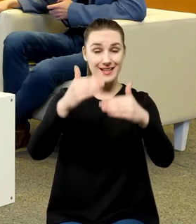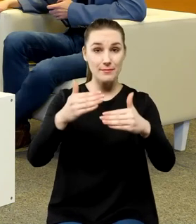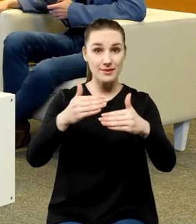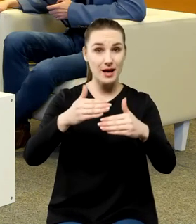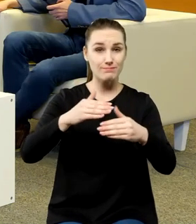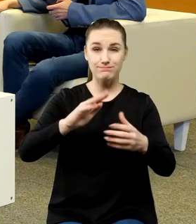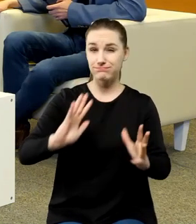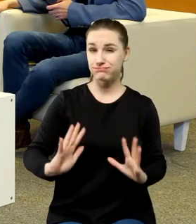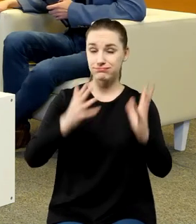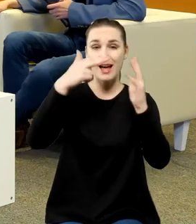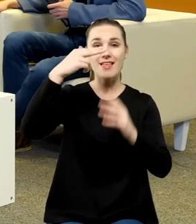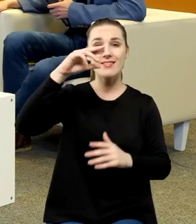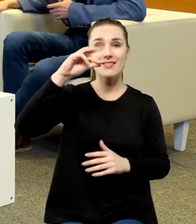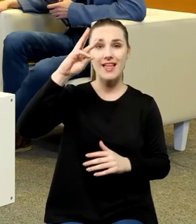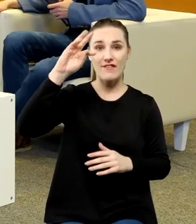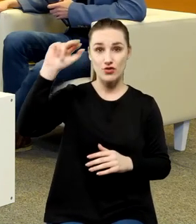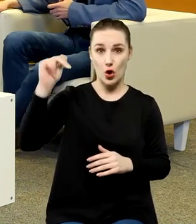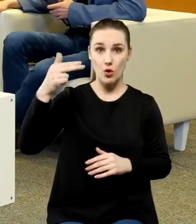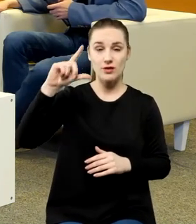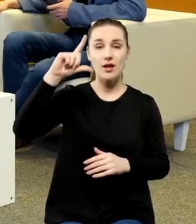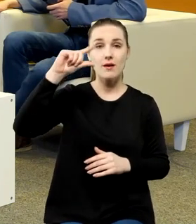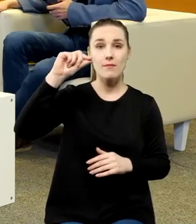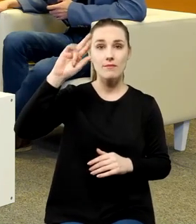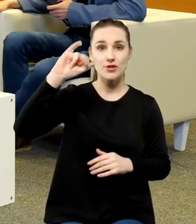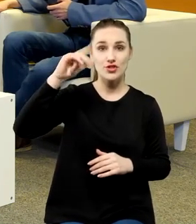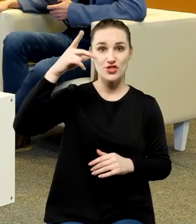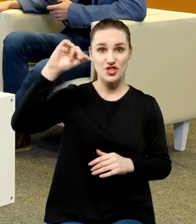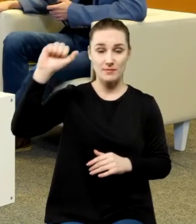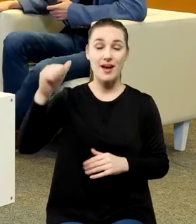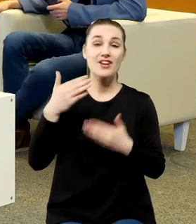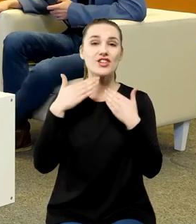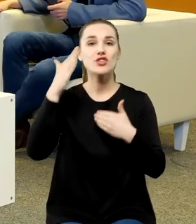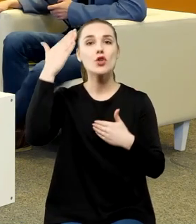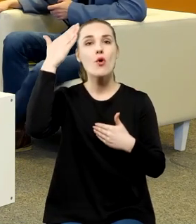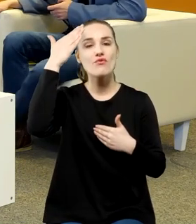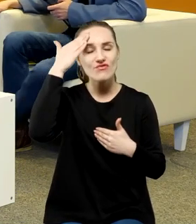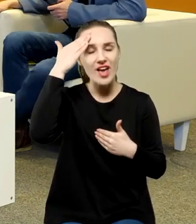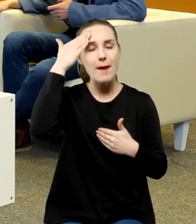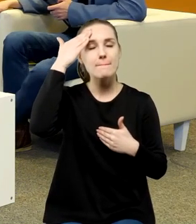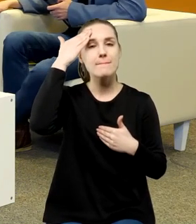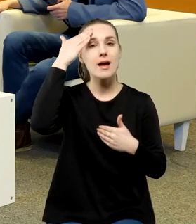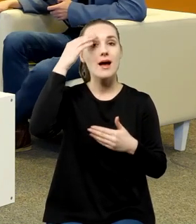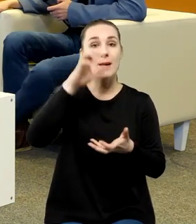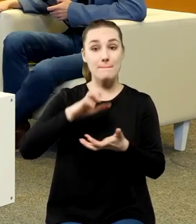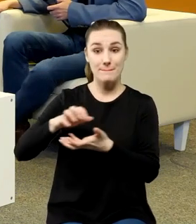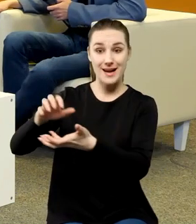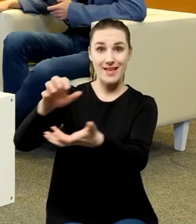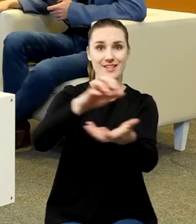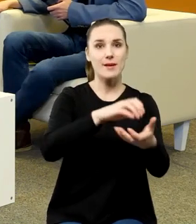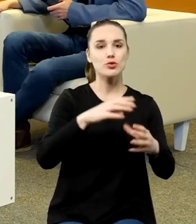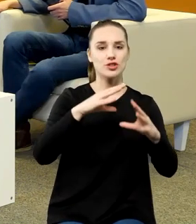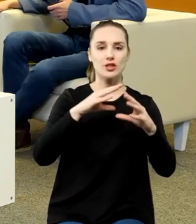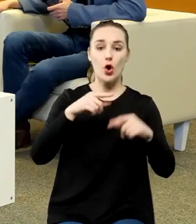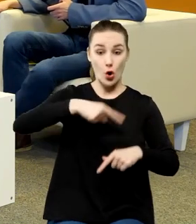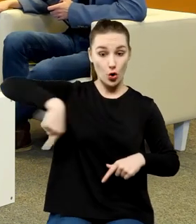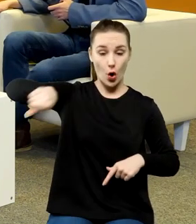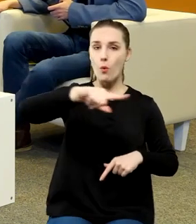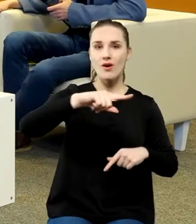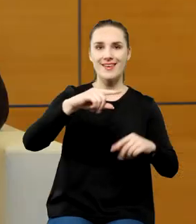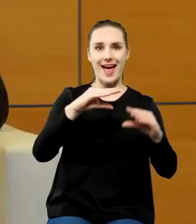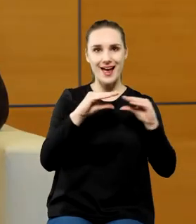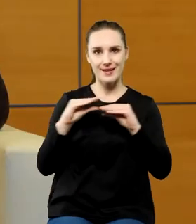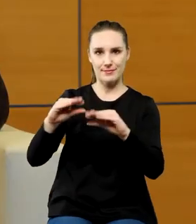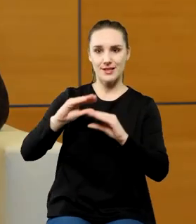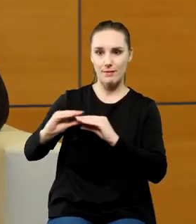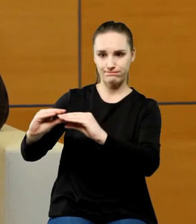Newtona, które wyjaśniają, dlaczego planety muszą poruszać się po elipsach, ponieważ siła powszechnego ciążenia ma taką, a nie